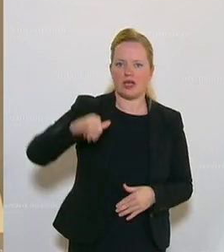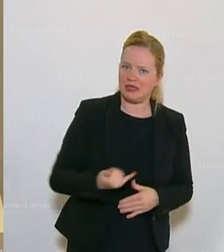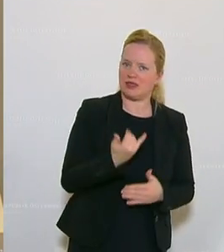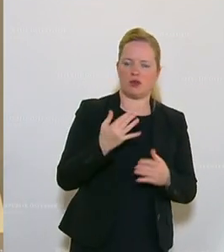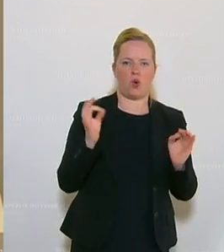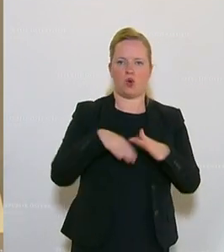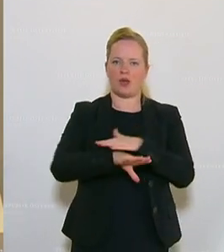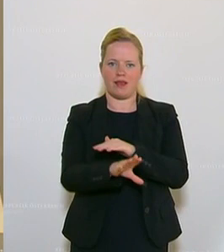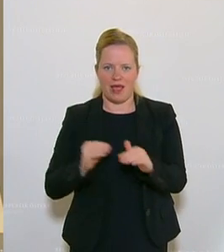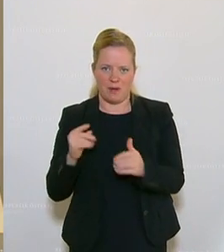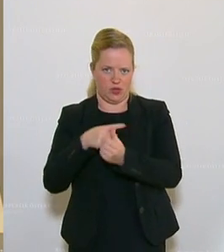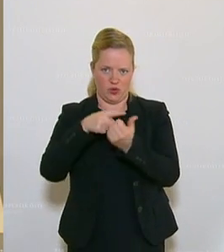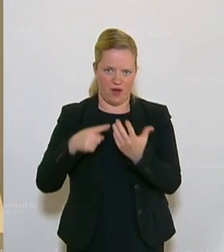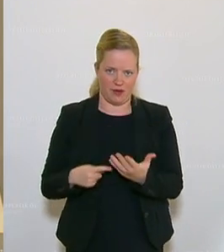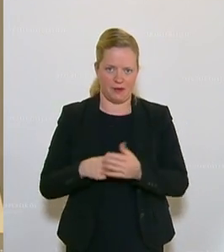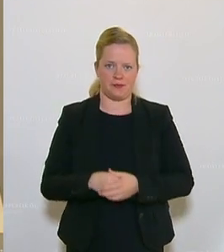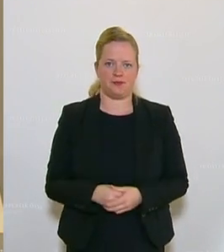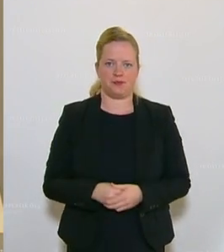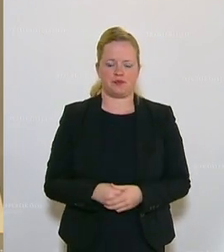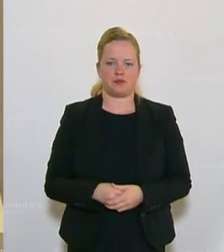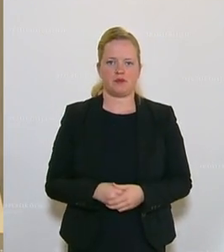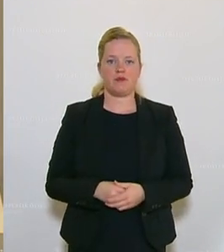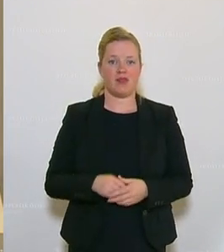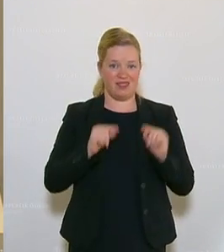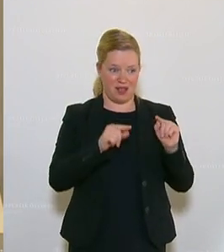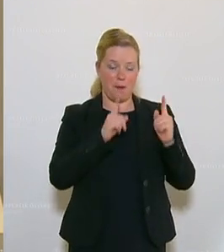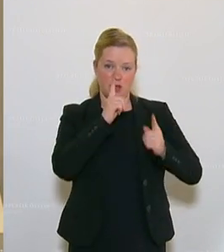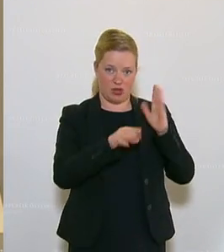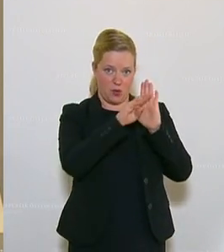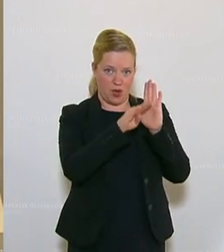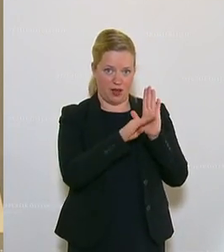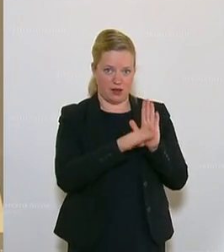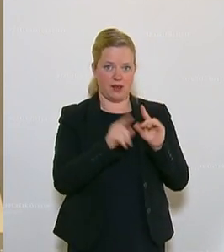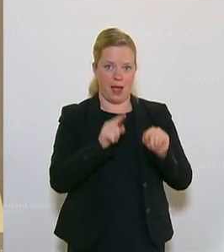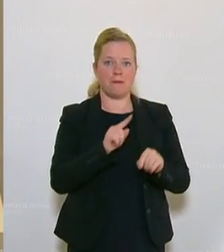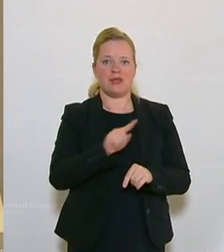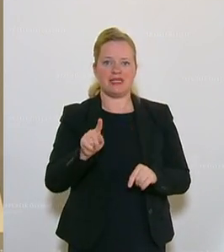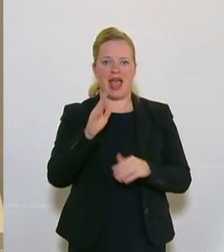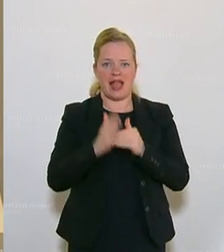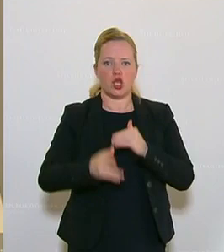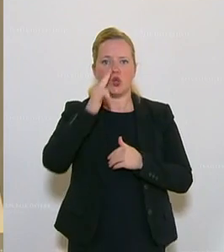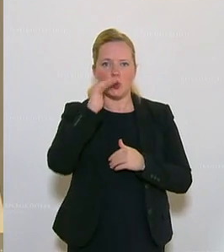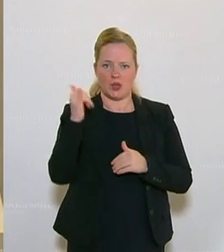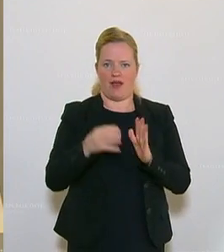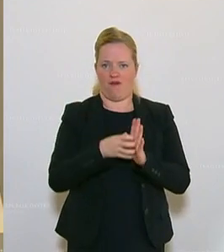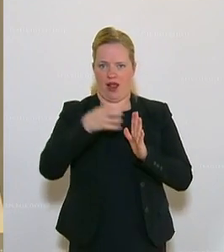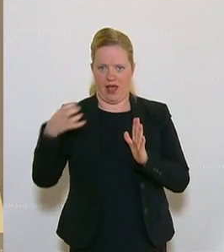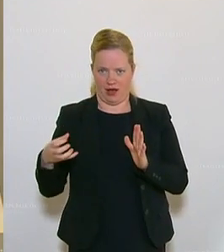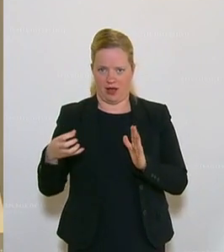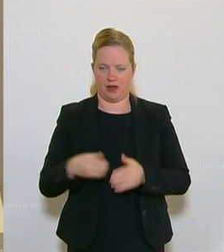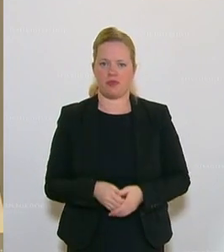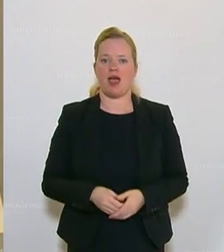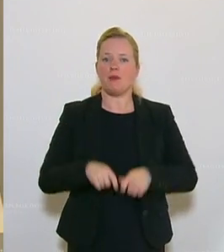so weiter. Diese Bestimmungen werden überwiegend bis Ende Juni verlängert. Es gibt aber auch